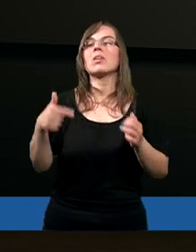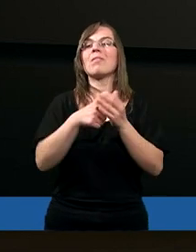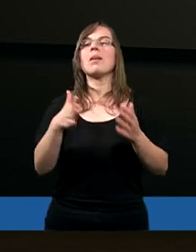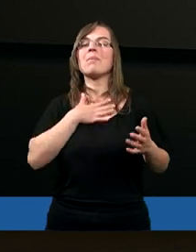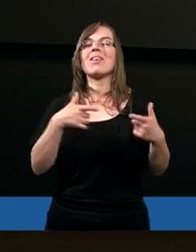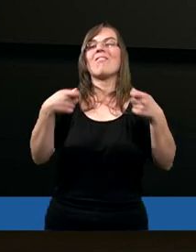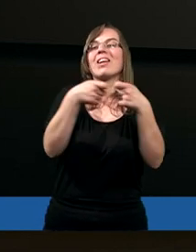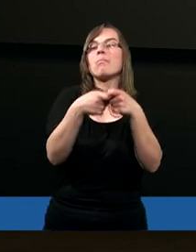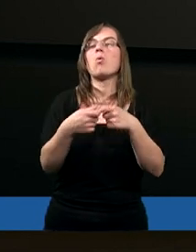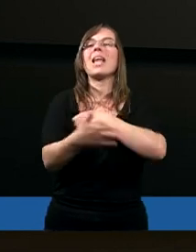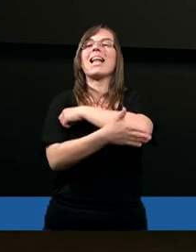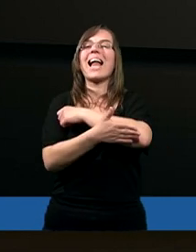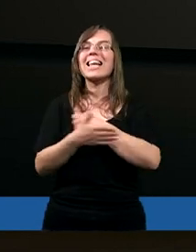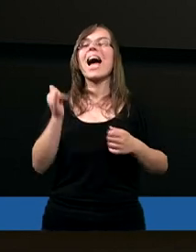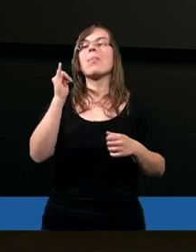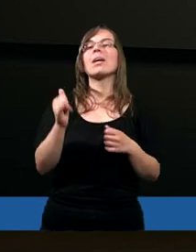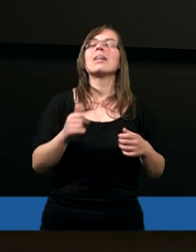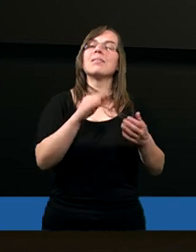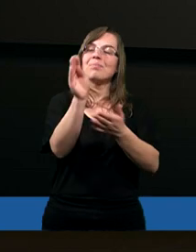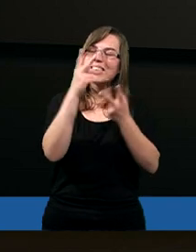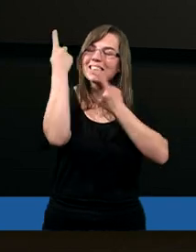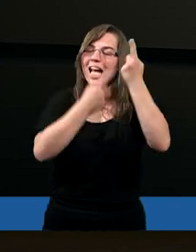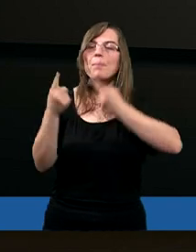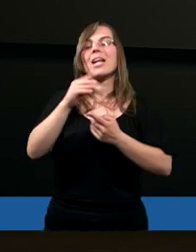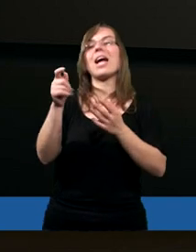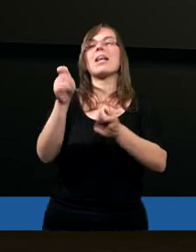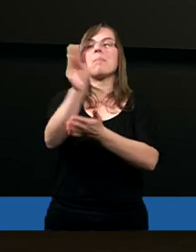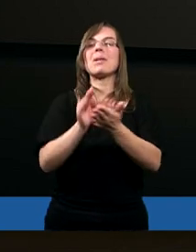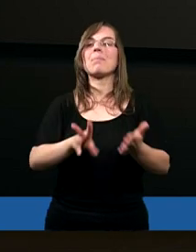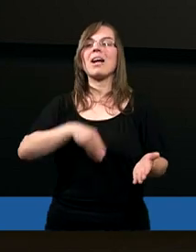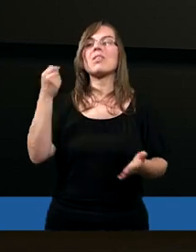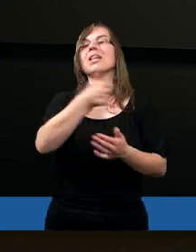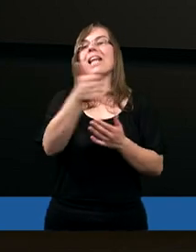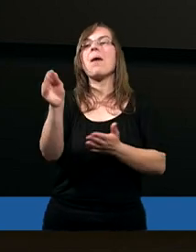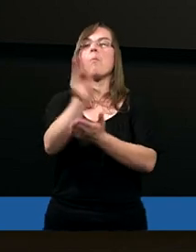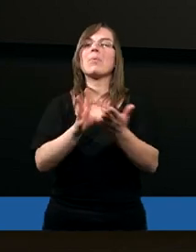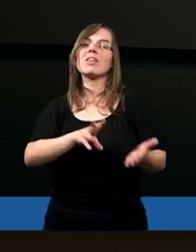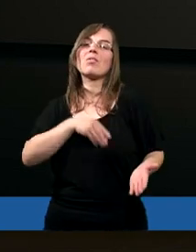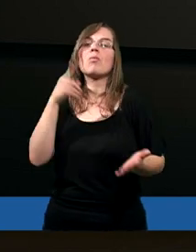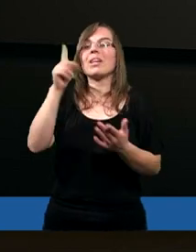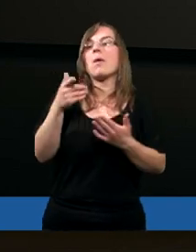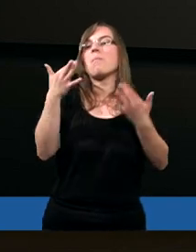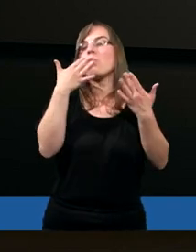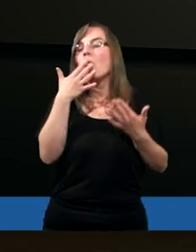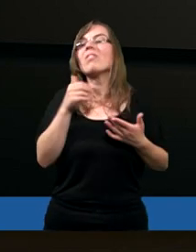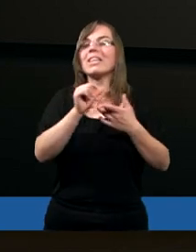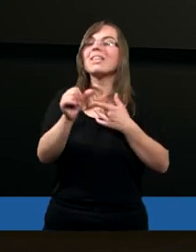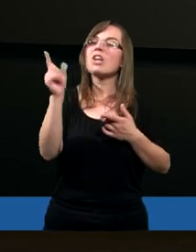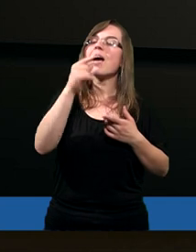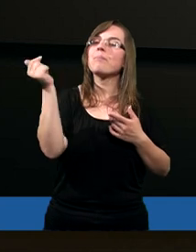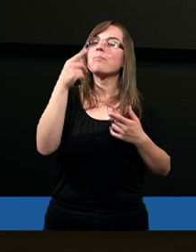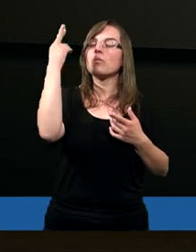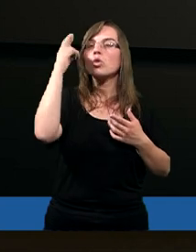mieć pewne zasady interpretacji Pisma Świętego i tak samo nawet samo Pismo Święte mówi o pewne zasady, które też będziemy